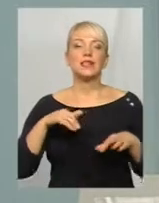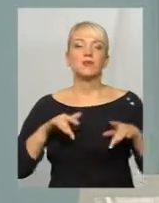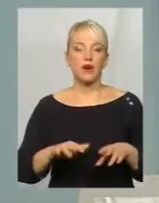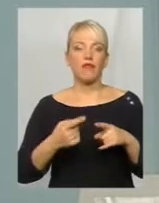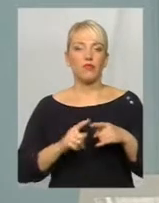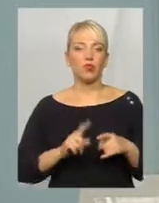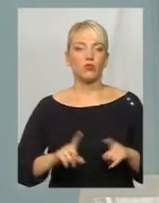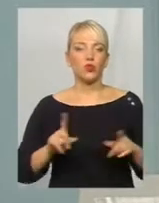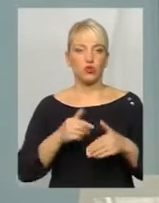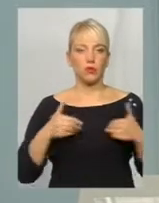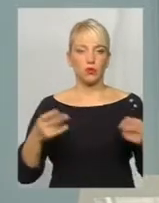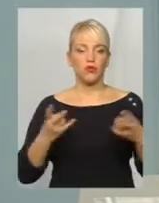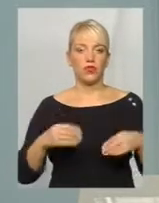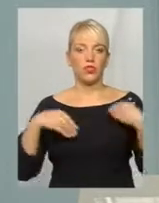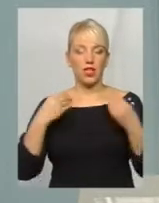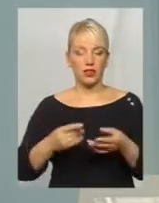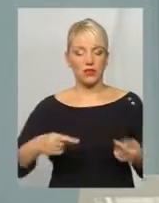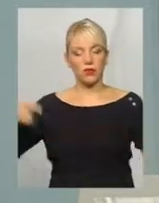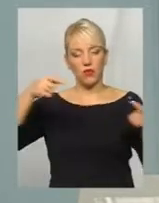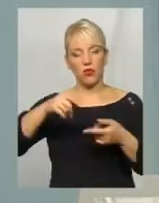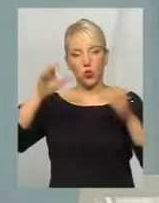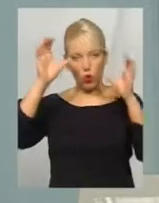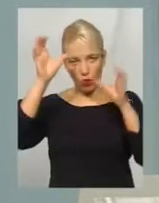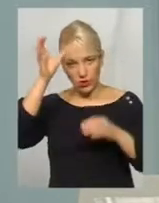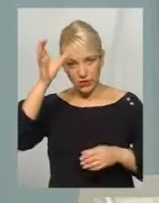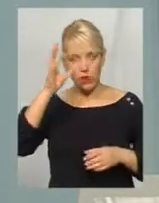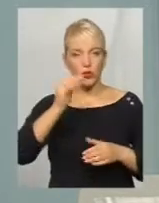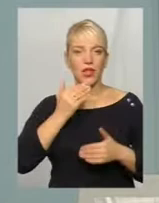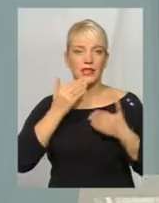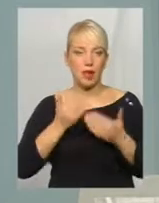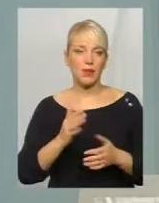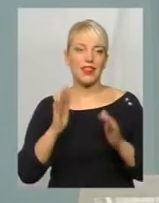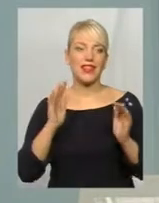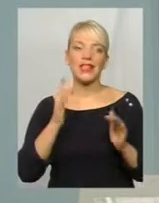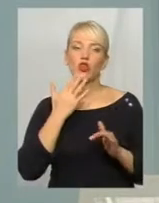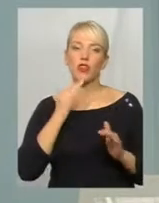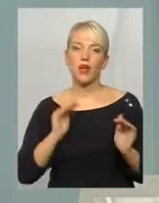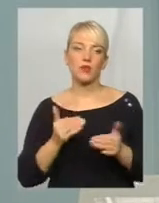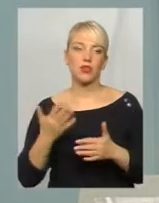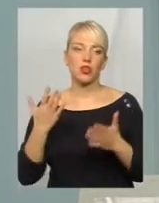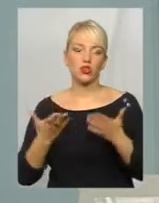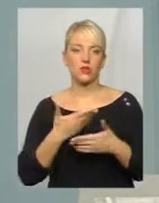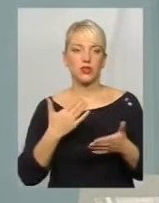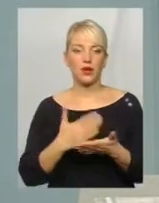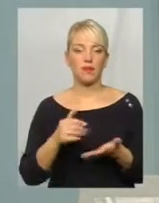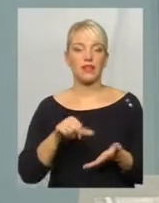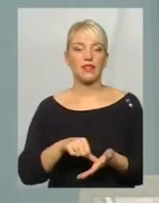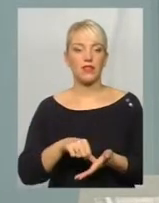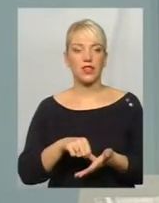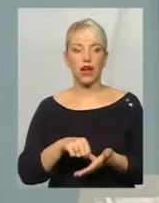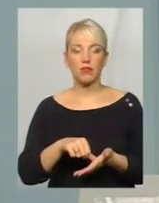дати відповідну освіту на запит національної меншини. Якщо ж ми є представниками